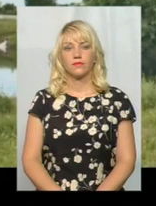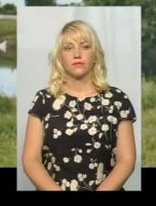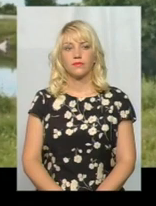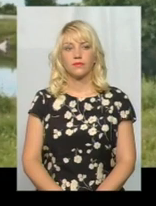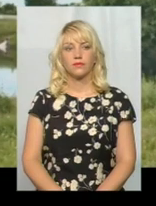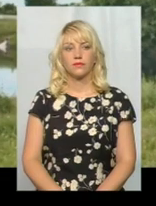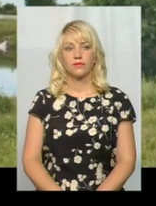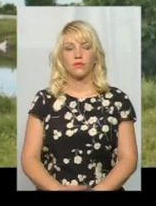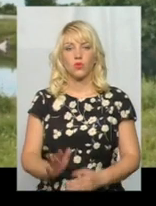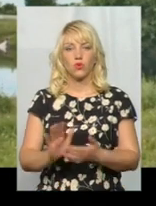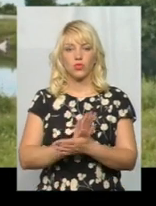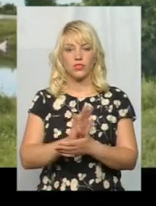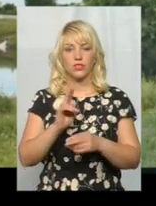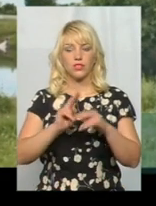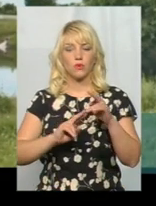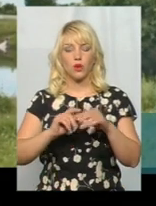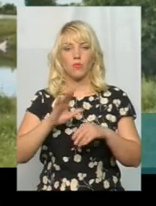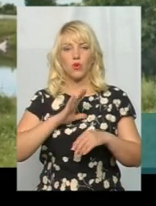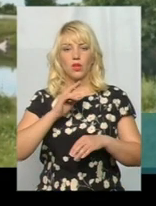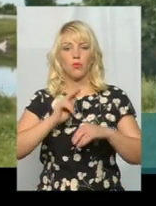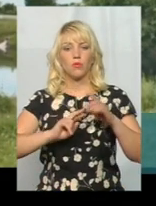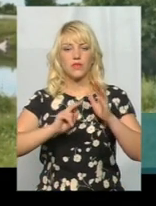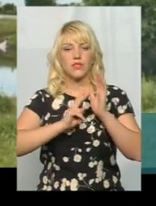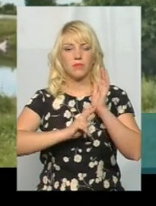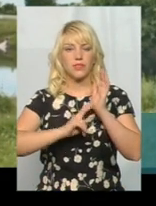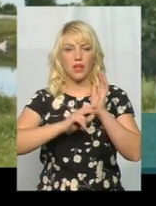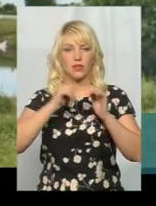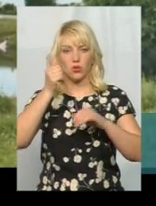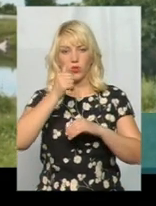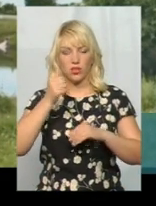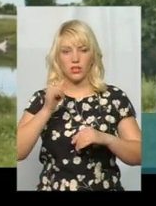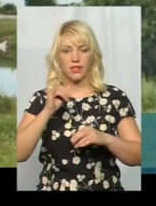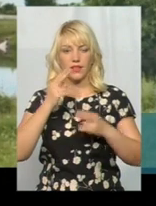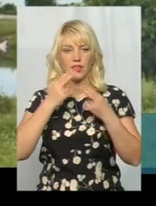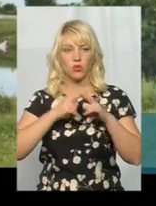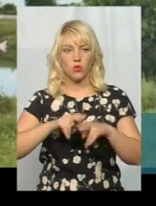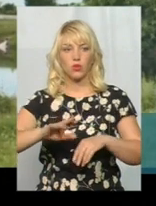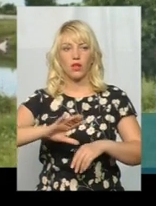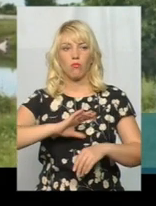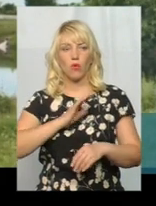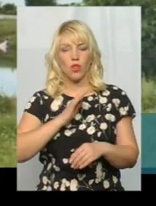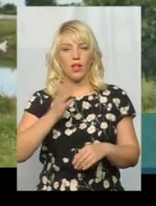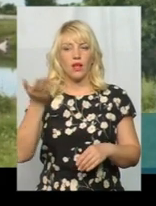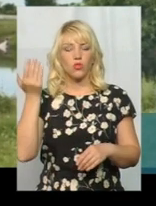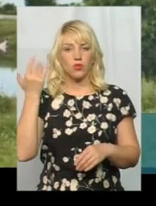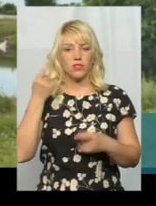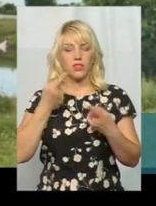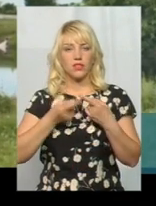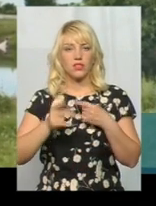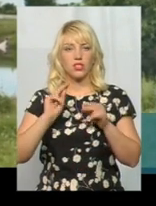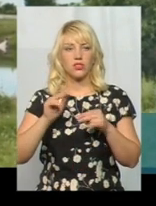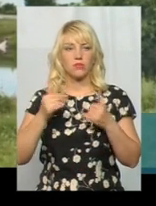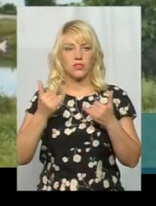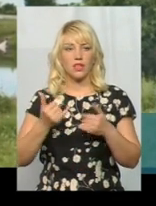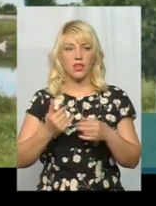Очіні споруди побудовані в 70-х роках попереднього століття, розумієте, і технологія була тоді зовсім іначе, як зараз.